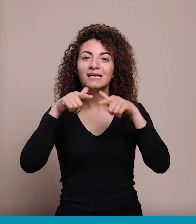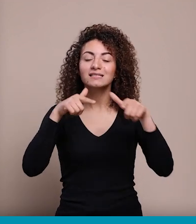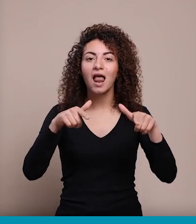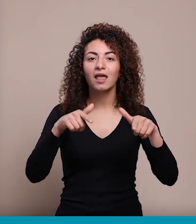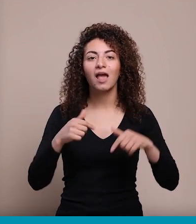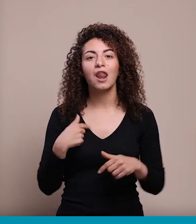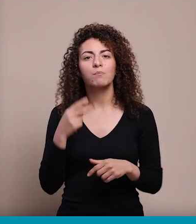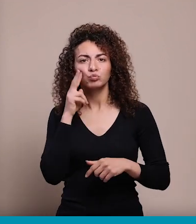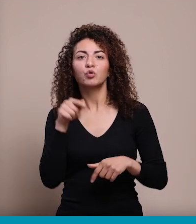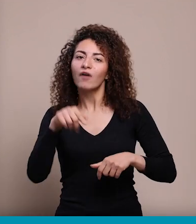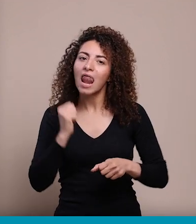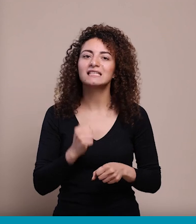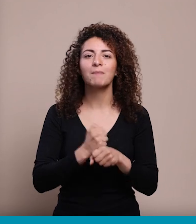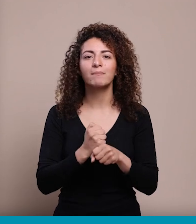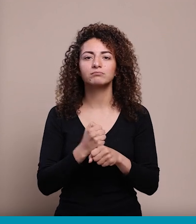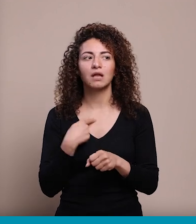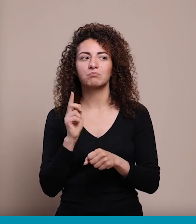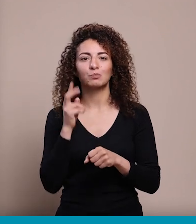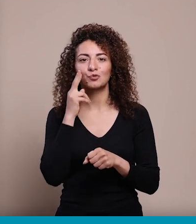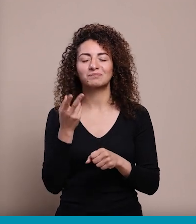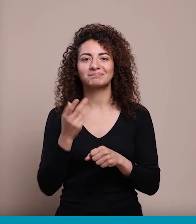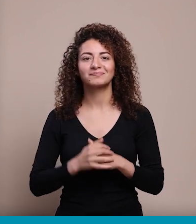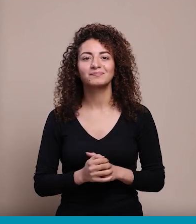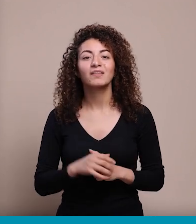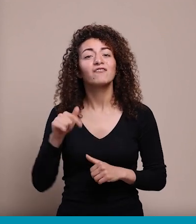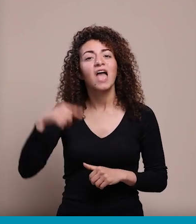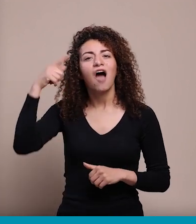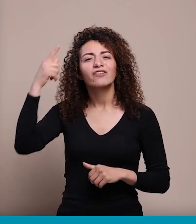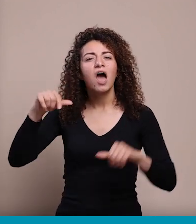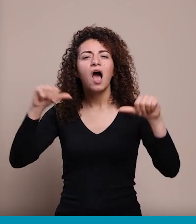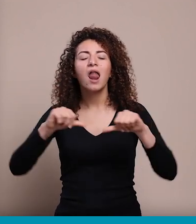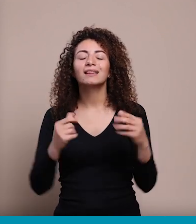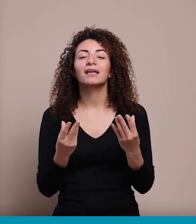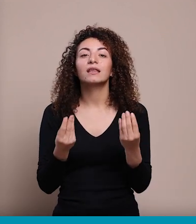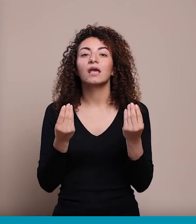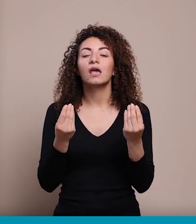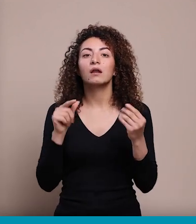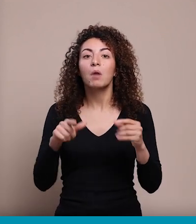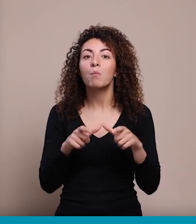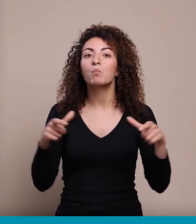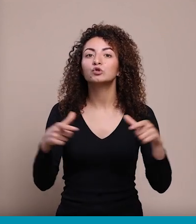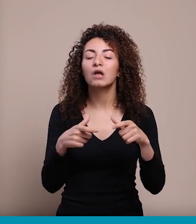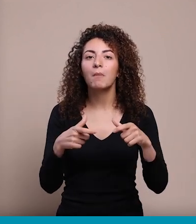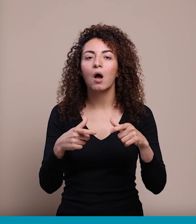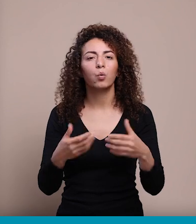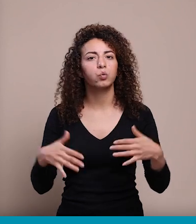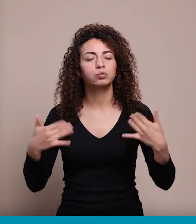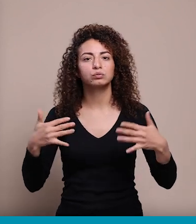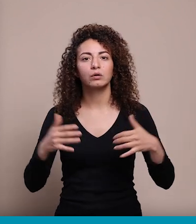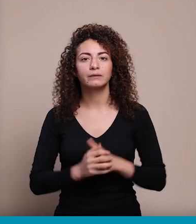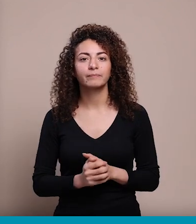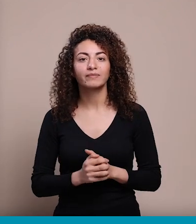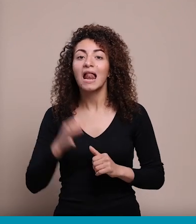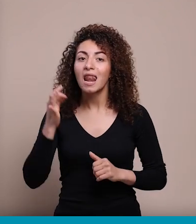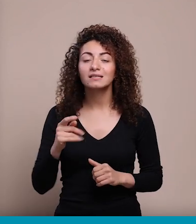الجهز أنا ما فيه يقول هايك بشوف لأني ما حشوف للأسف المعتقدات الخاطئة يعني بالمجتمع عنا كتير